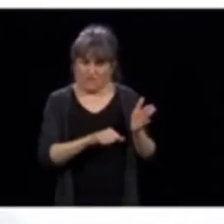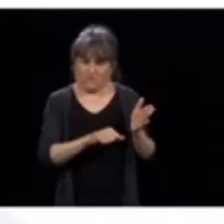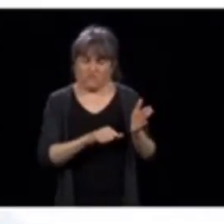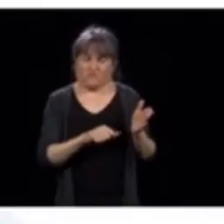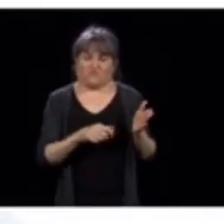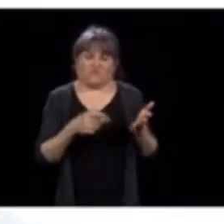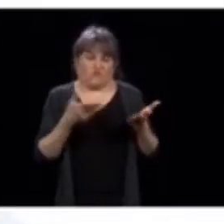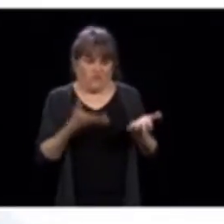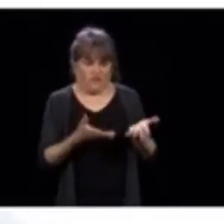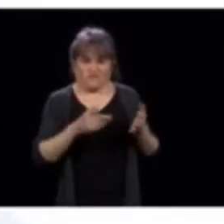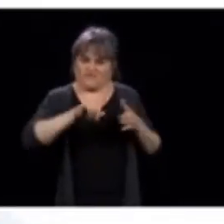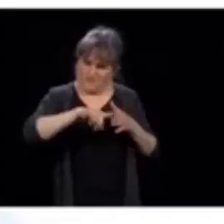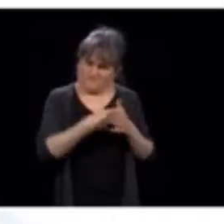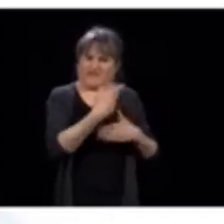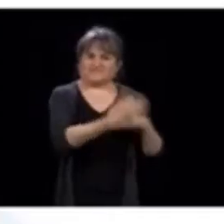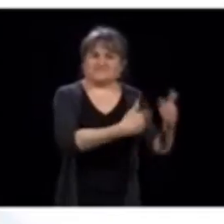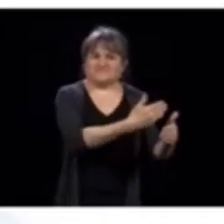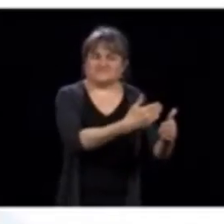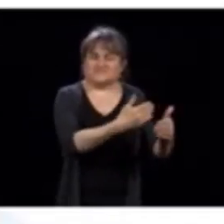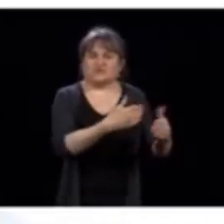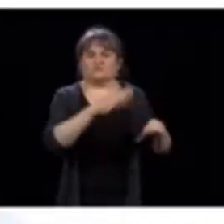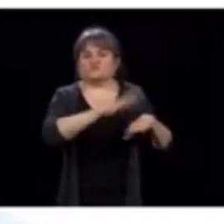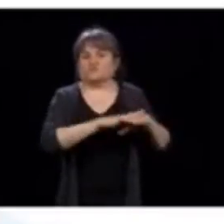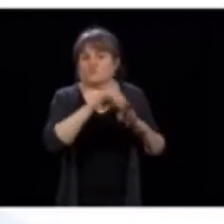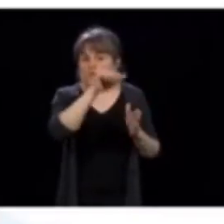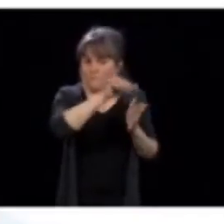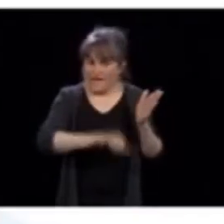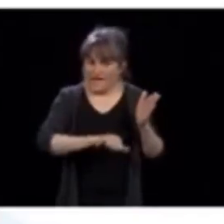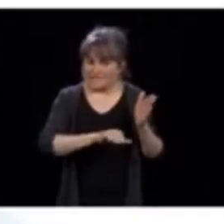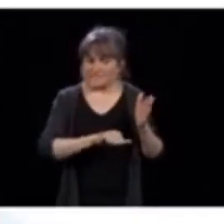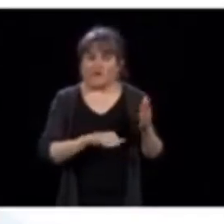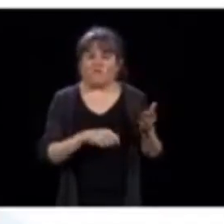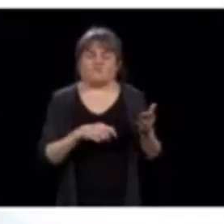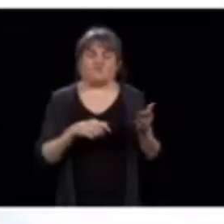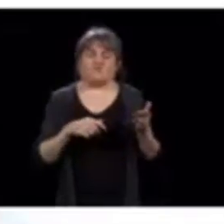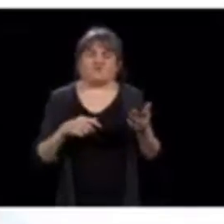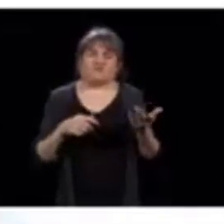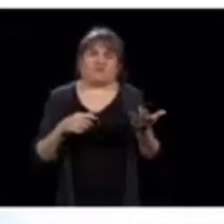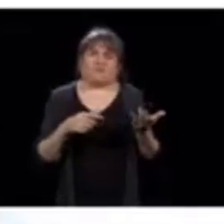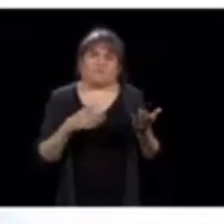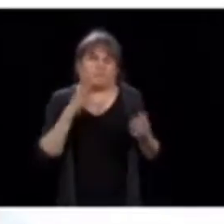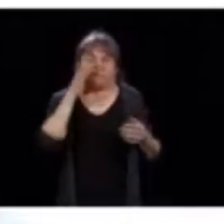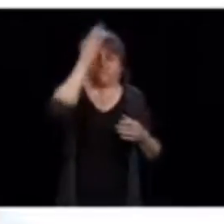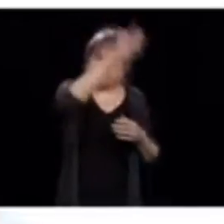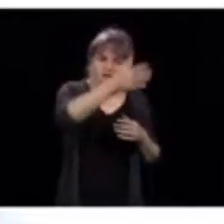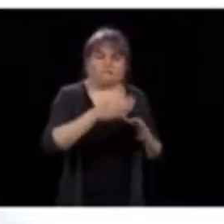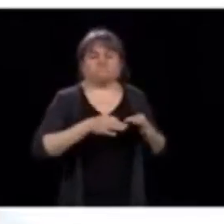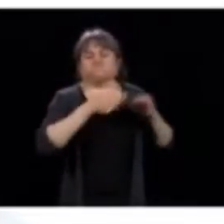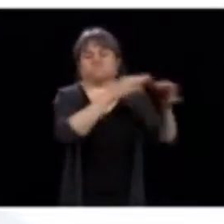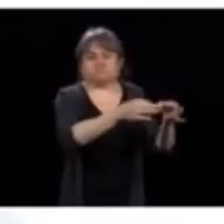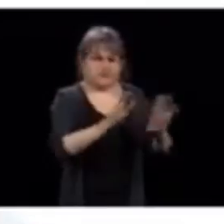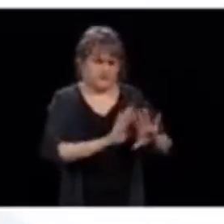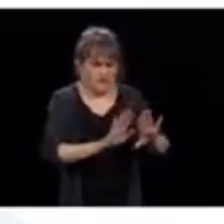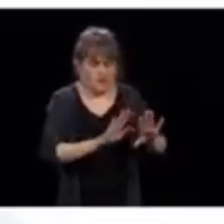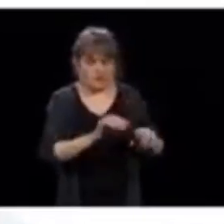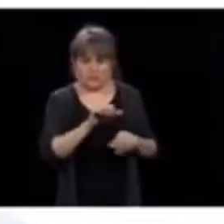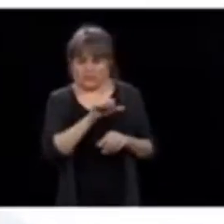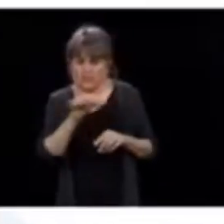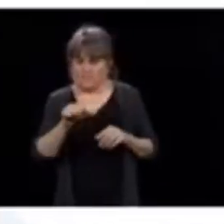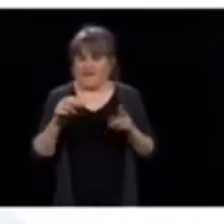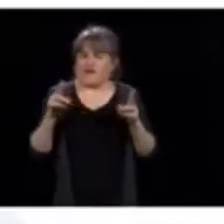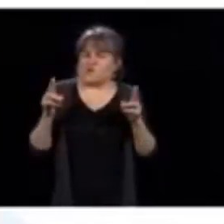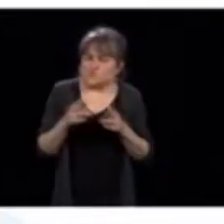qu'on va augmenter graduellement les chirurgies, on parle de chirurgies semi-urgentes aussi, les chirurgies qui sont prioritaires. Alors,